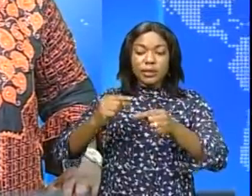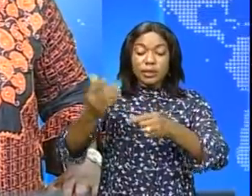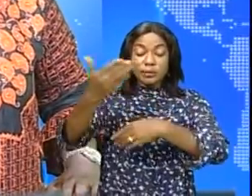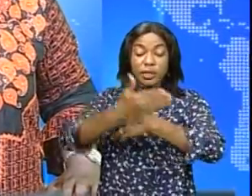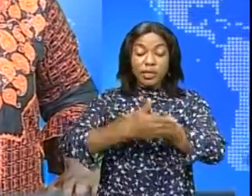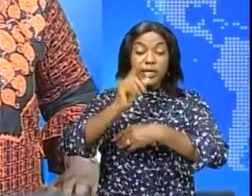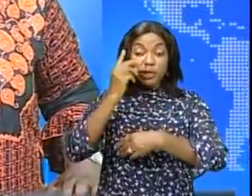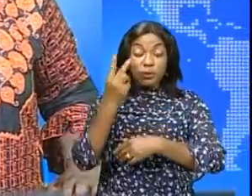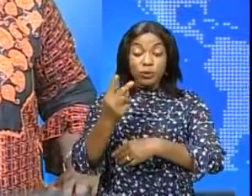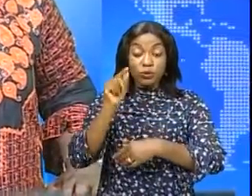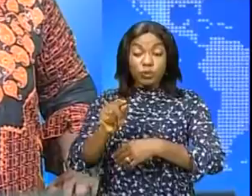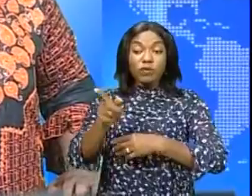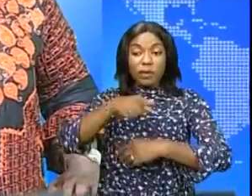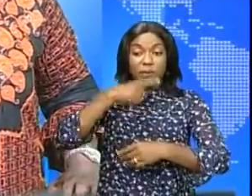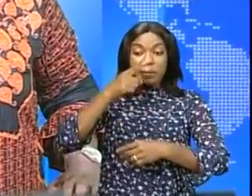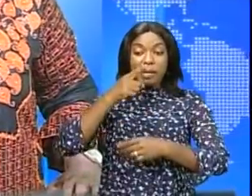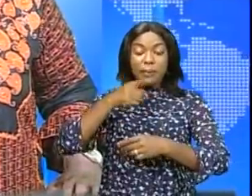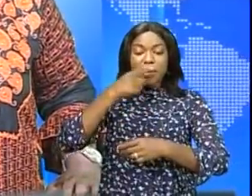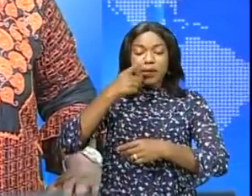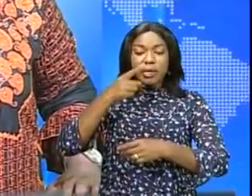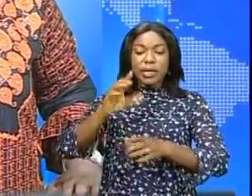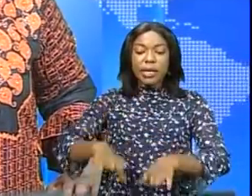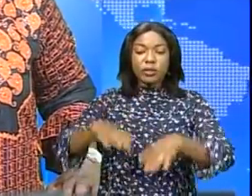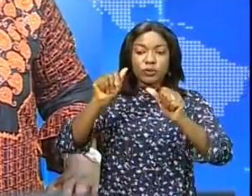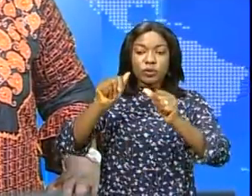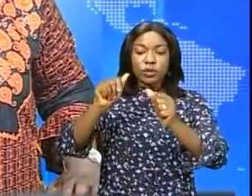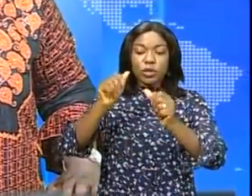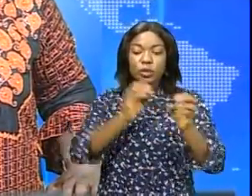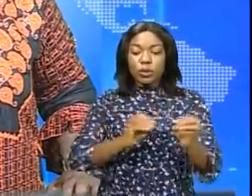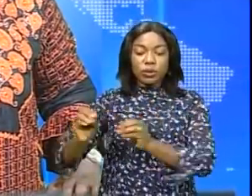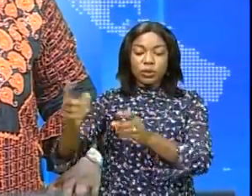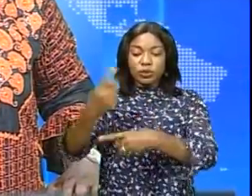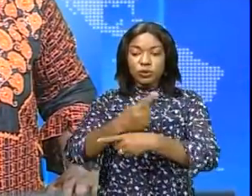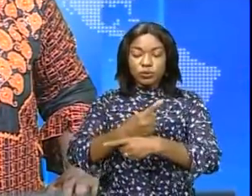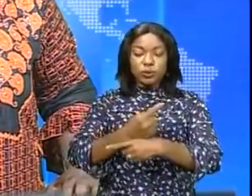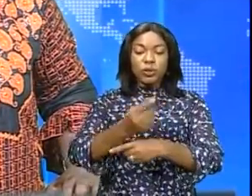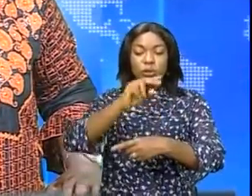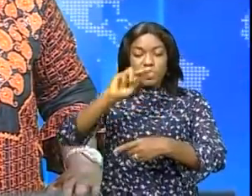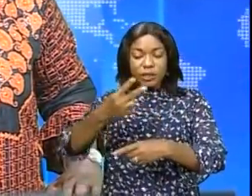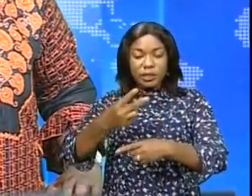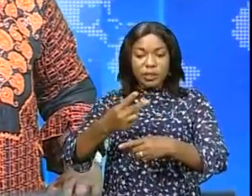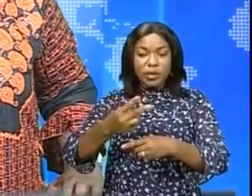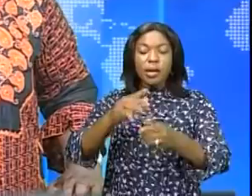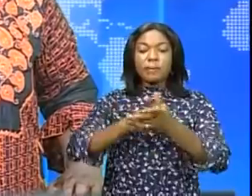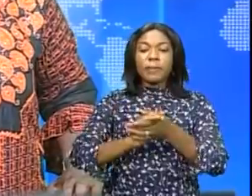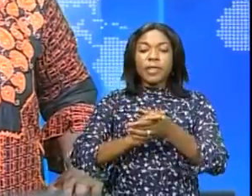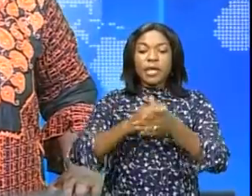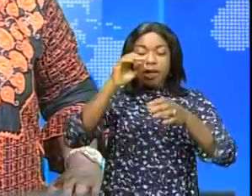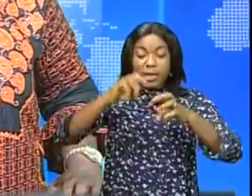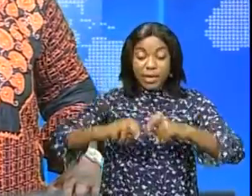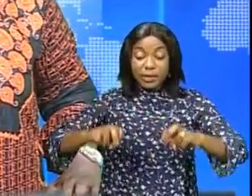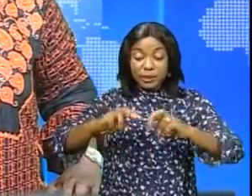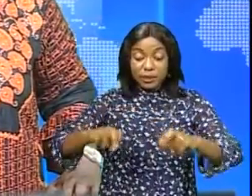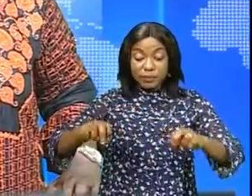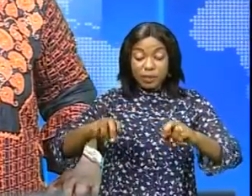inscrits à l'ordre du jour. Adoption de l'ordre du jour. Examen des rapports de la commission électorale nationale indépendante. CENI,